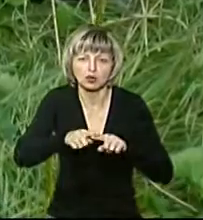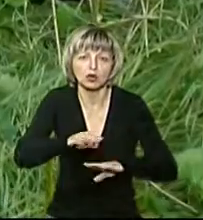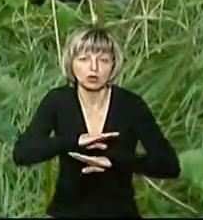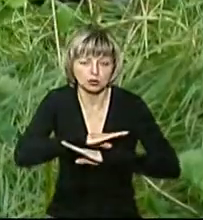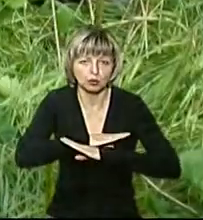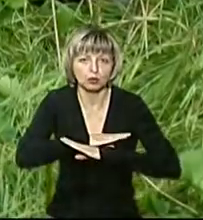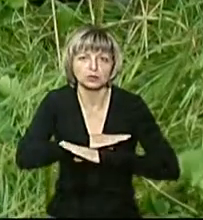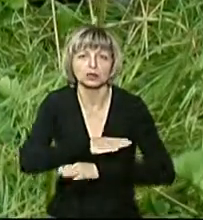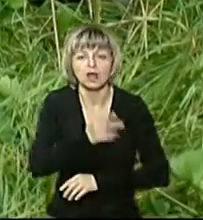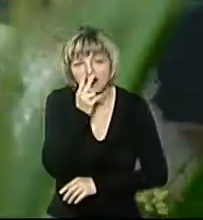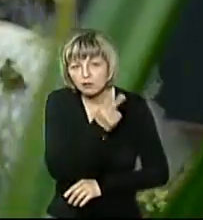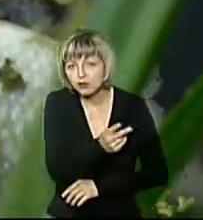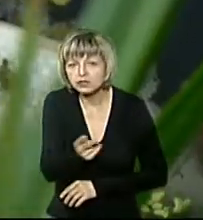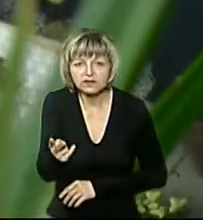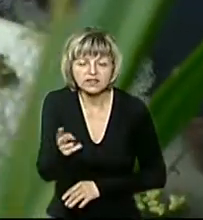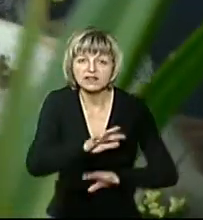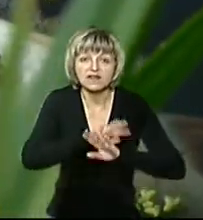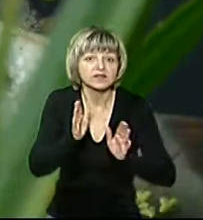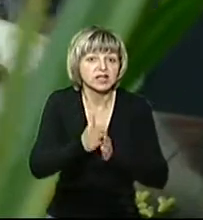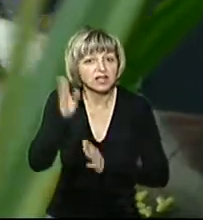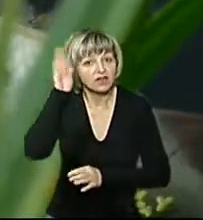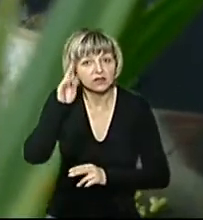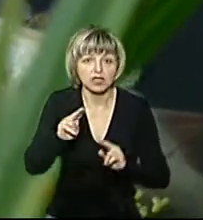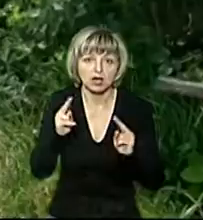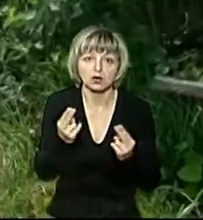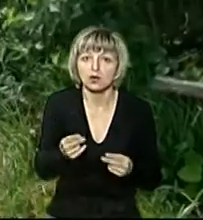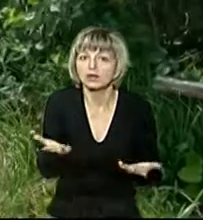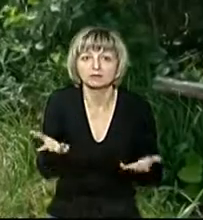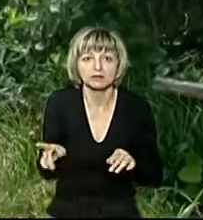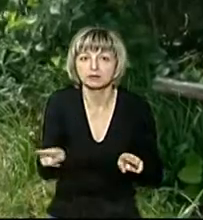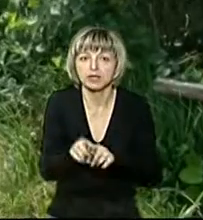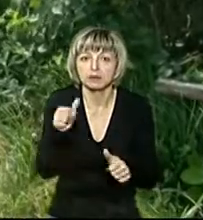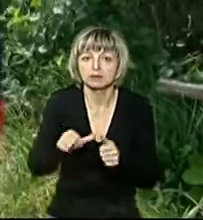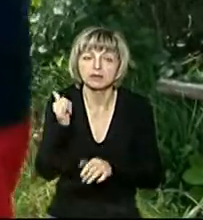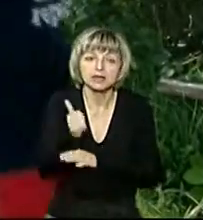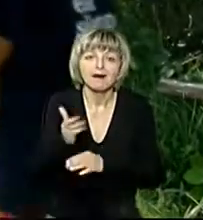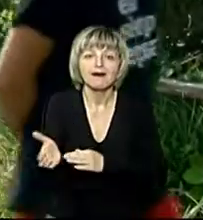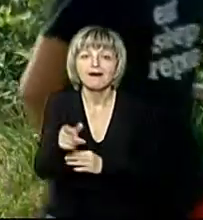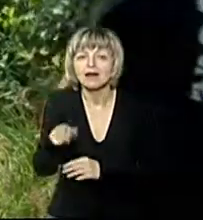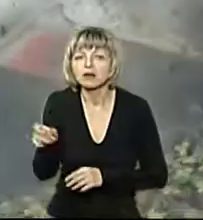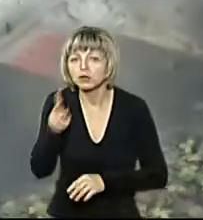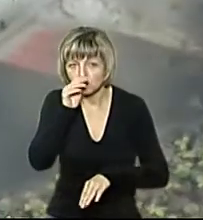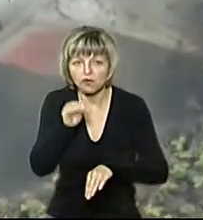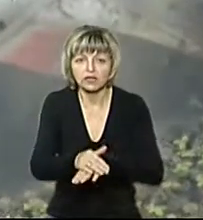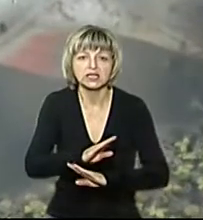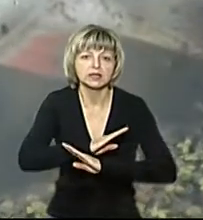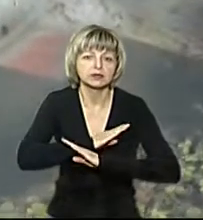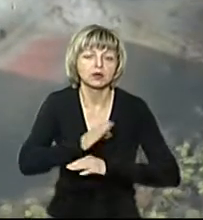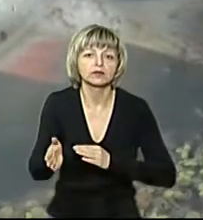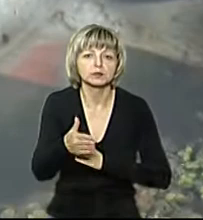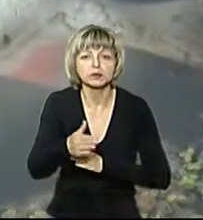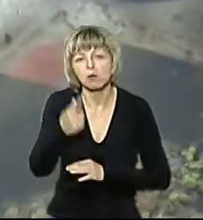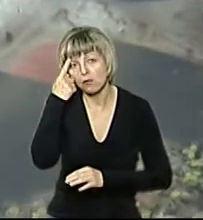Виплыли на човні, подивилися, там взагалі вода така, кольор солярки мала». Рибалки, які виявили дохлу рибу, на заплаві